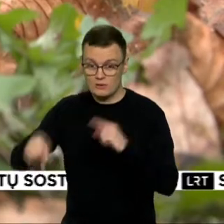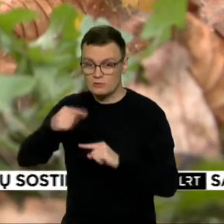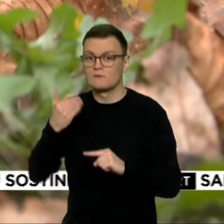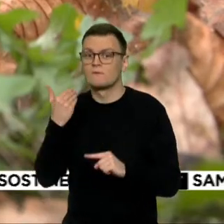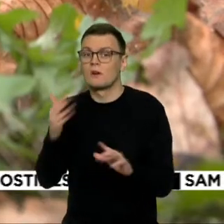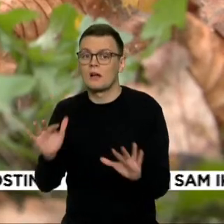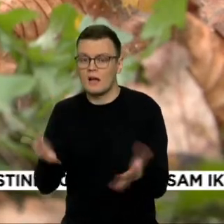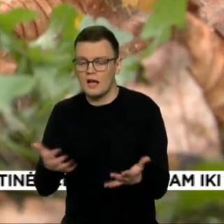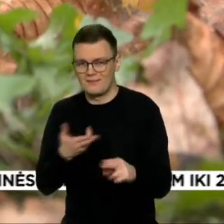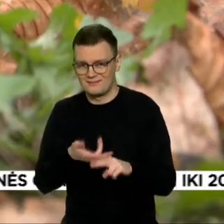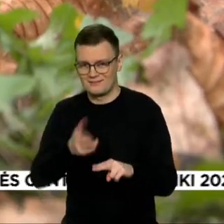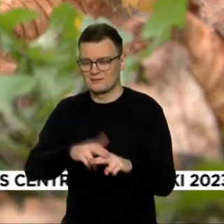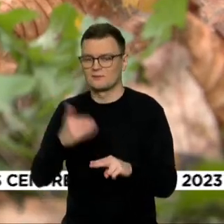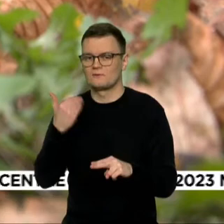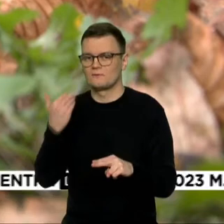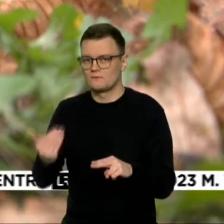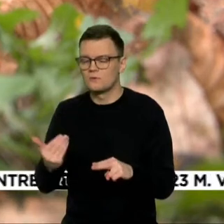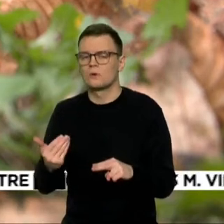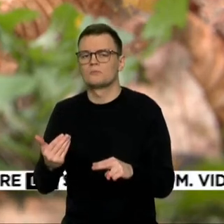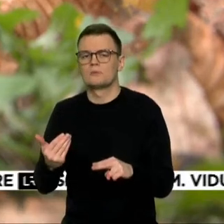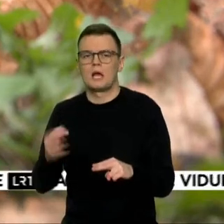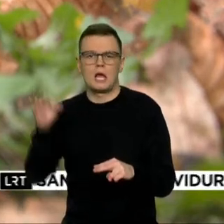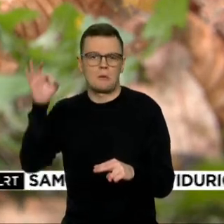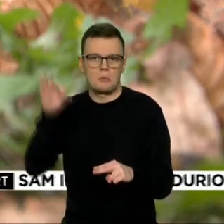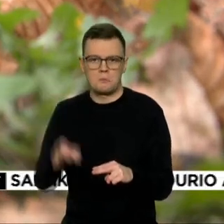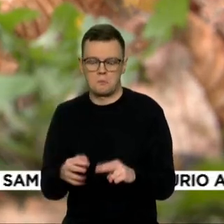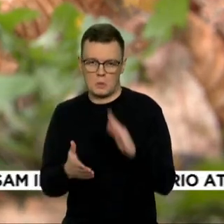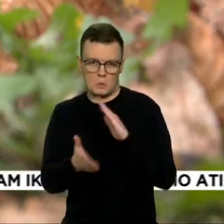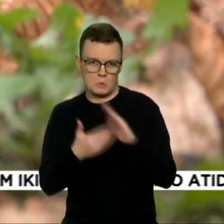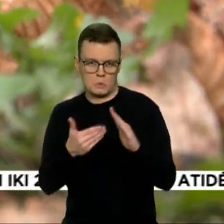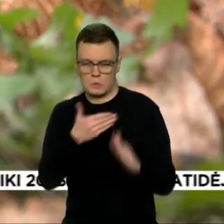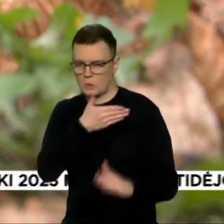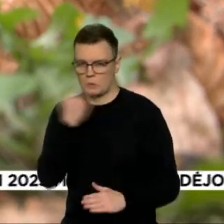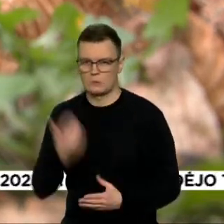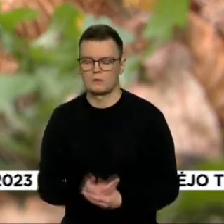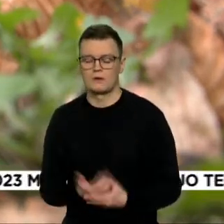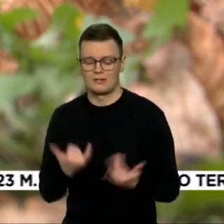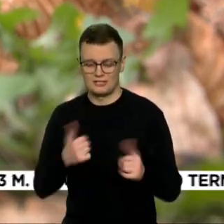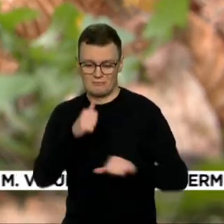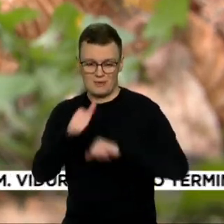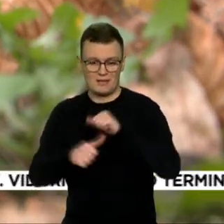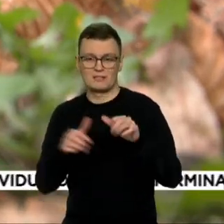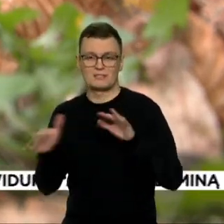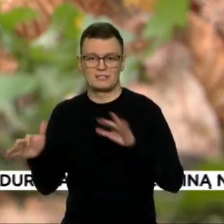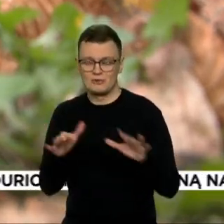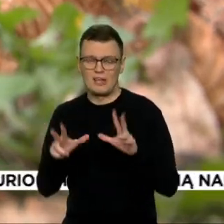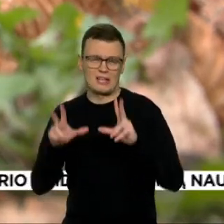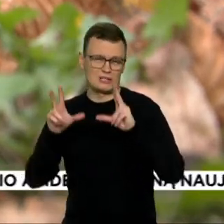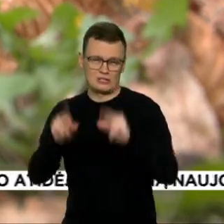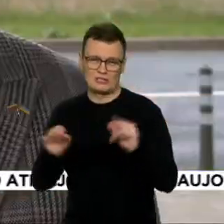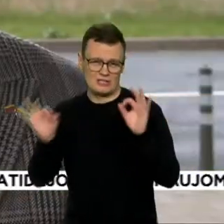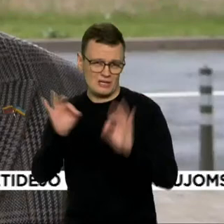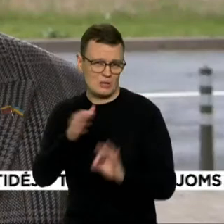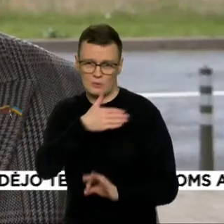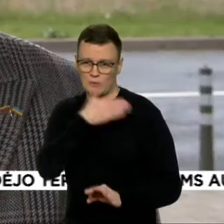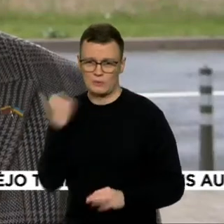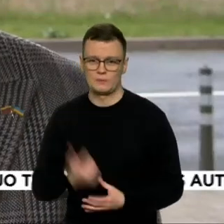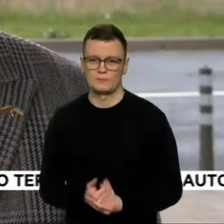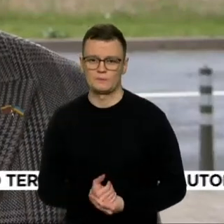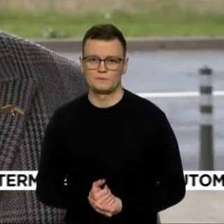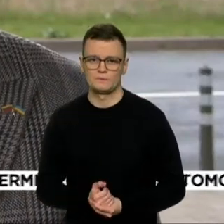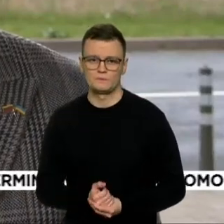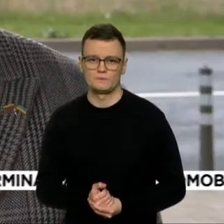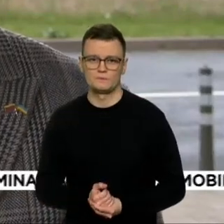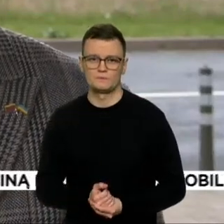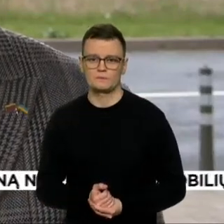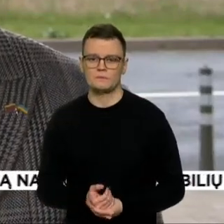akcijos pinga paprastai didėdavo. Bet šiometinė situacija Lietuvos bankas sako rodo, kad jokių garantijų nėra. Turime unikalią